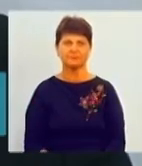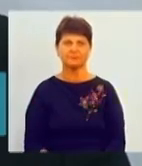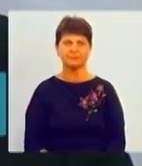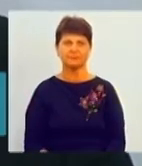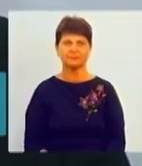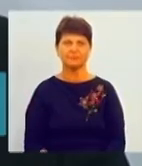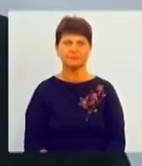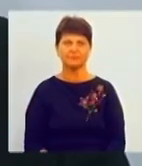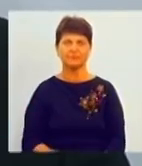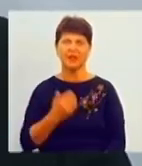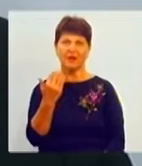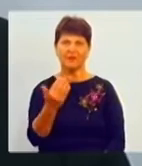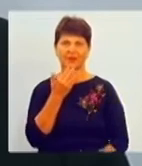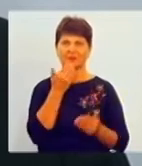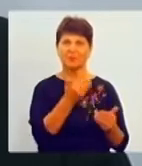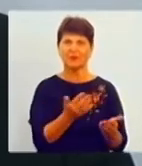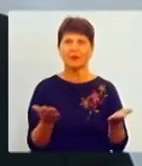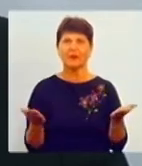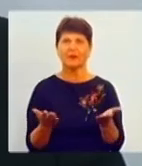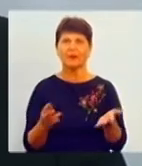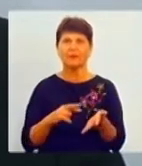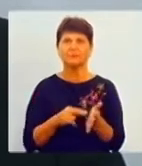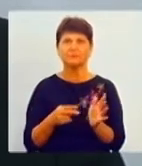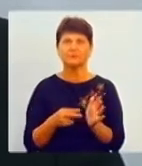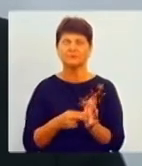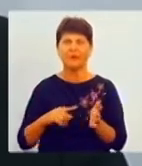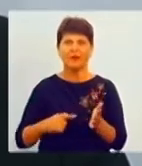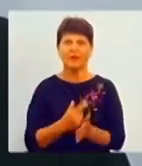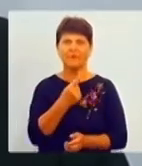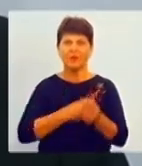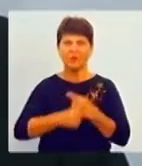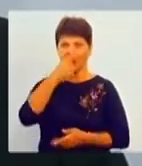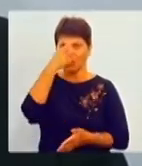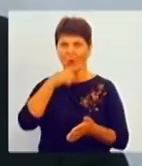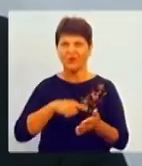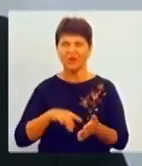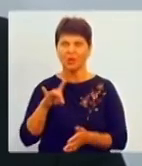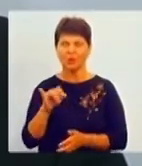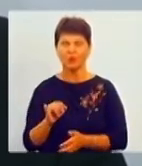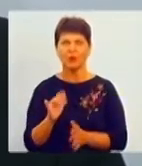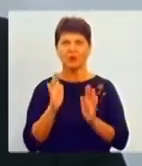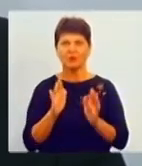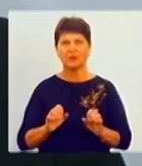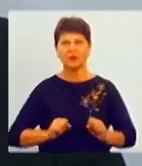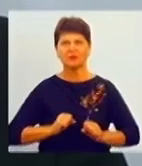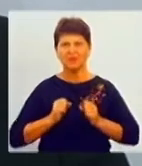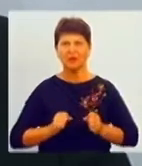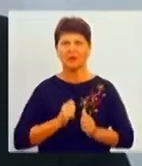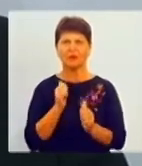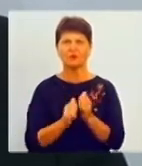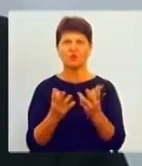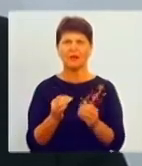от ви запитали, яким чином ми плануємо відновлювати довіру. Лише старанною щоденною працею,